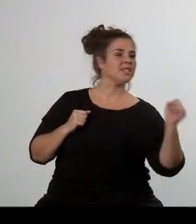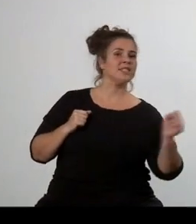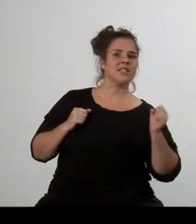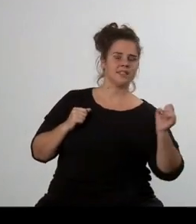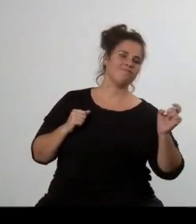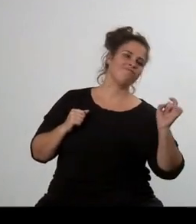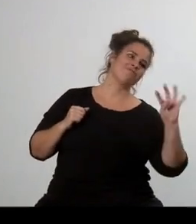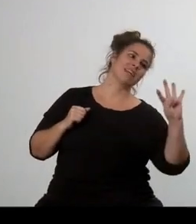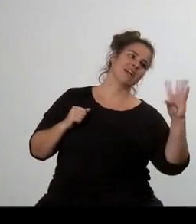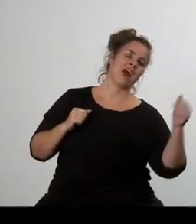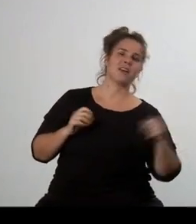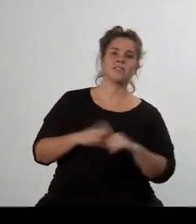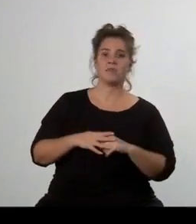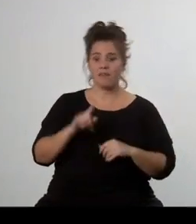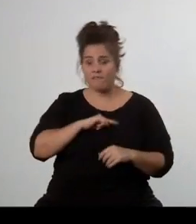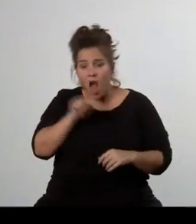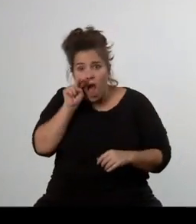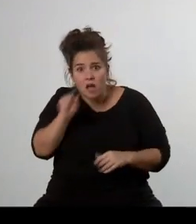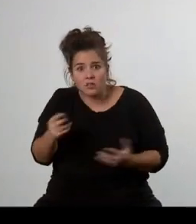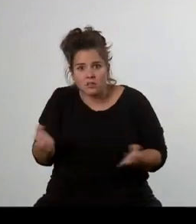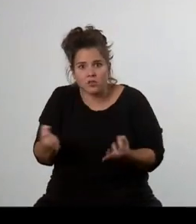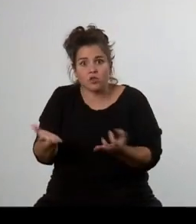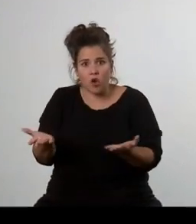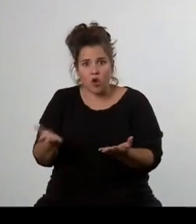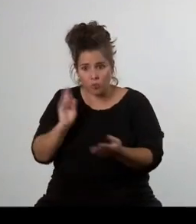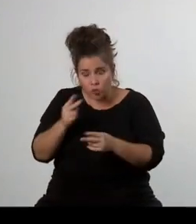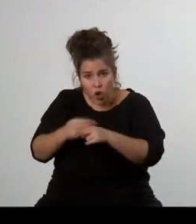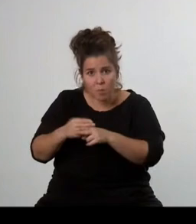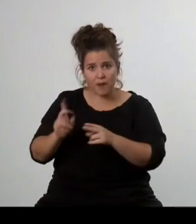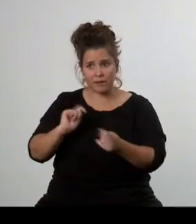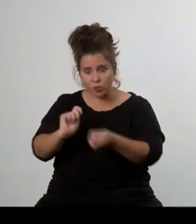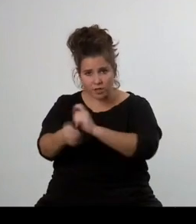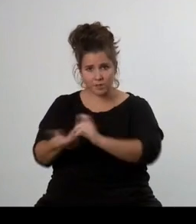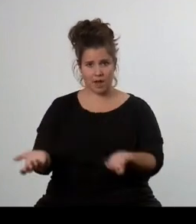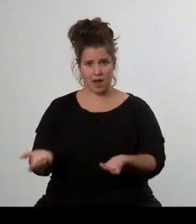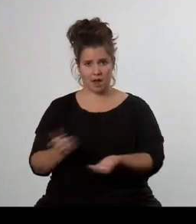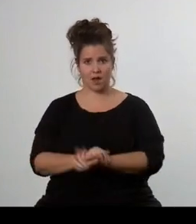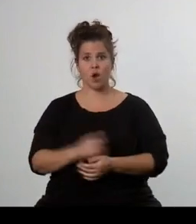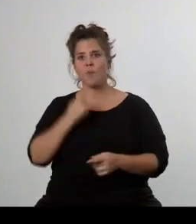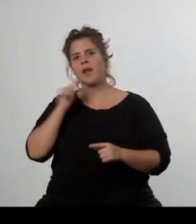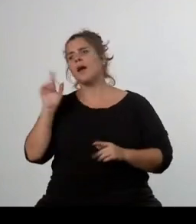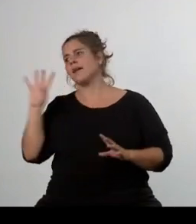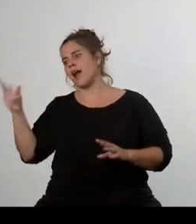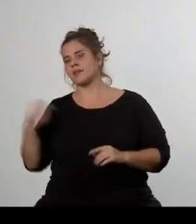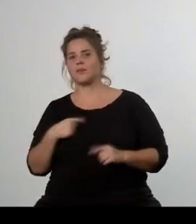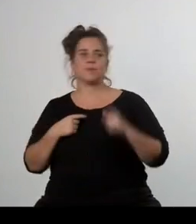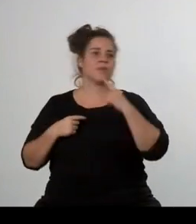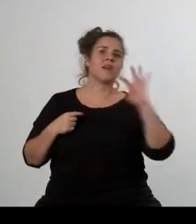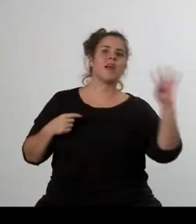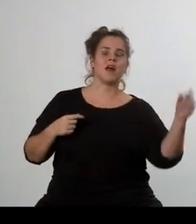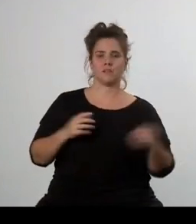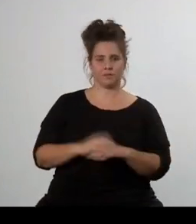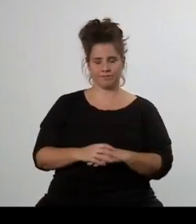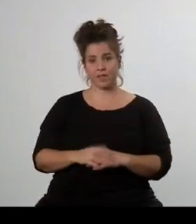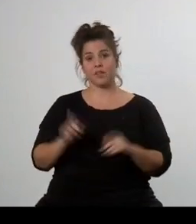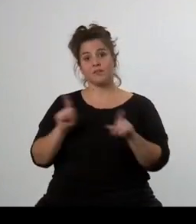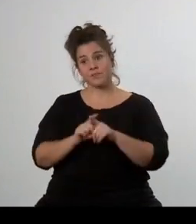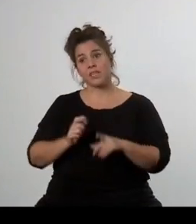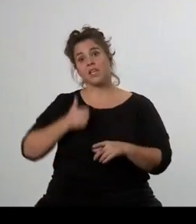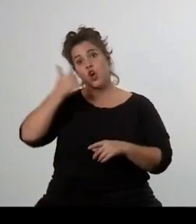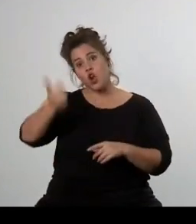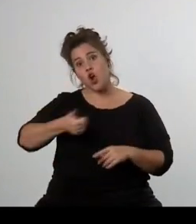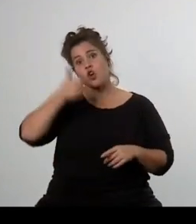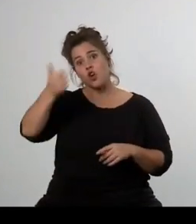digitalizace a zdravotnictví. Ale ty věci reálně dělá. A i následující rok, ale pak ty další volební roky budou